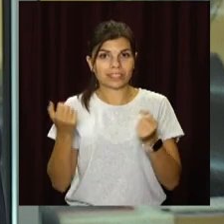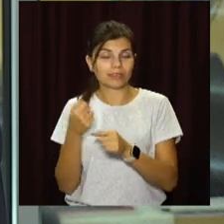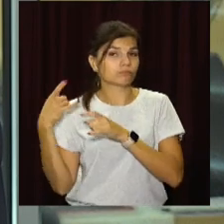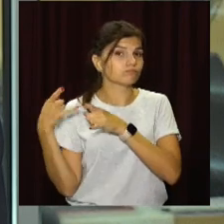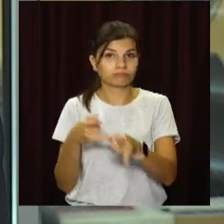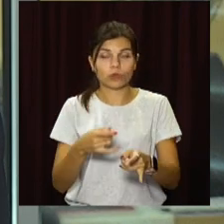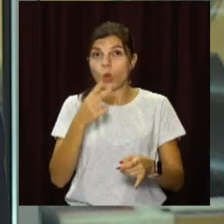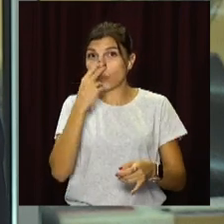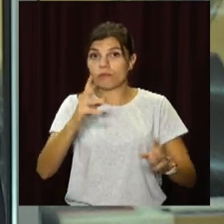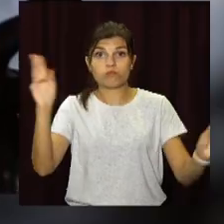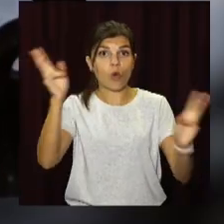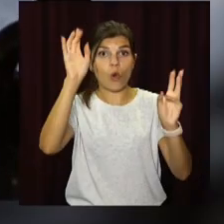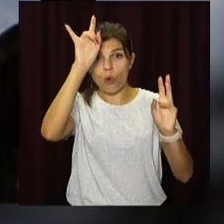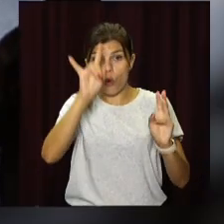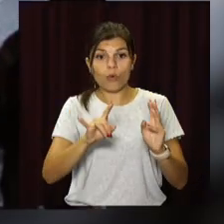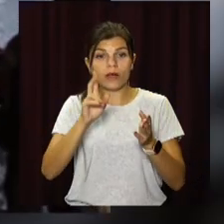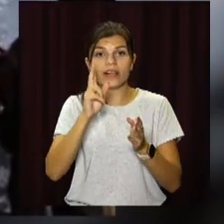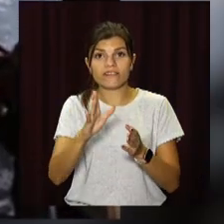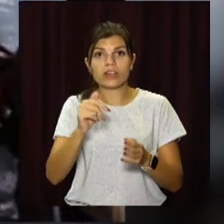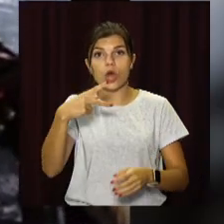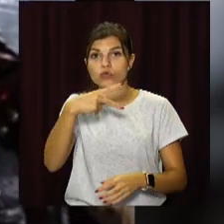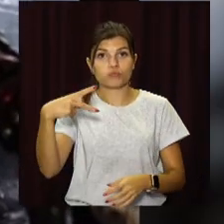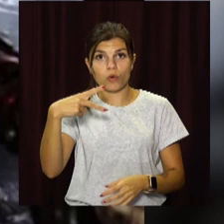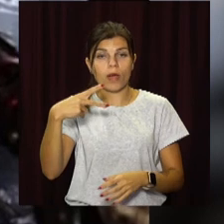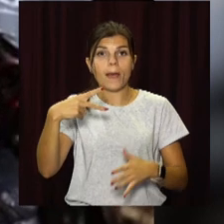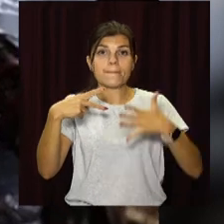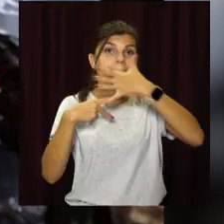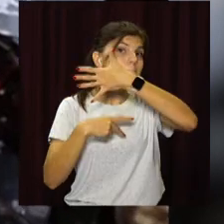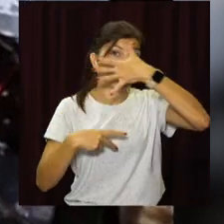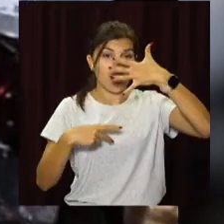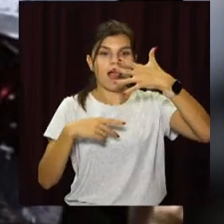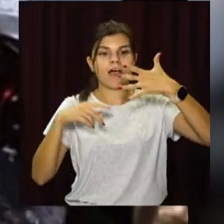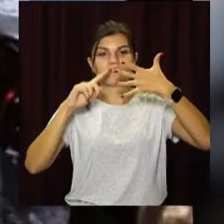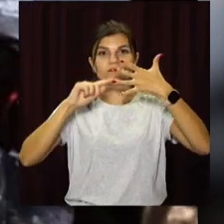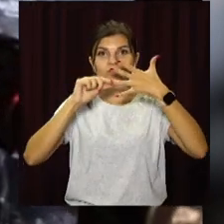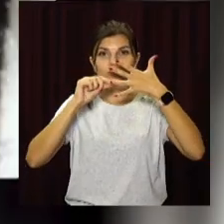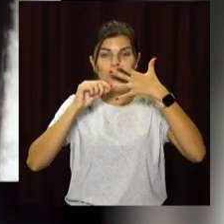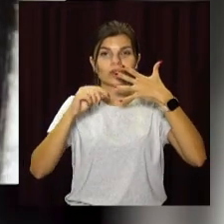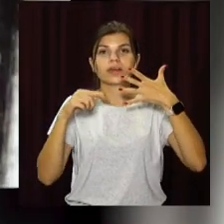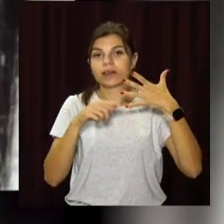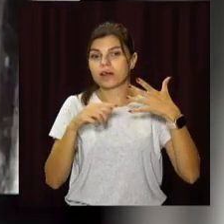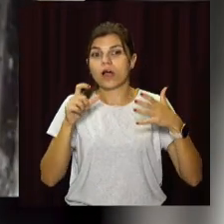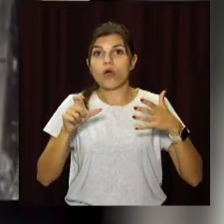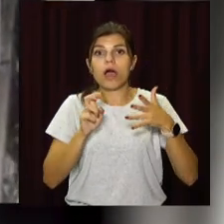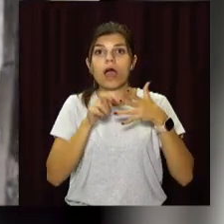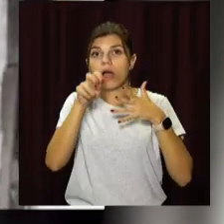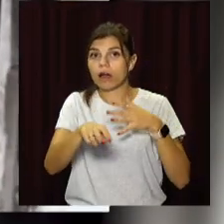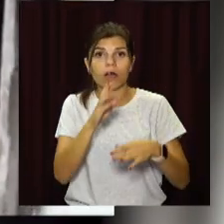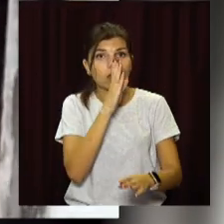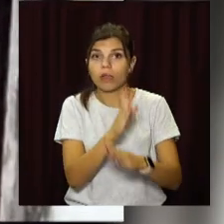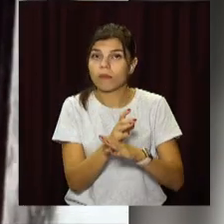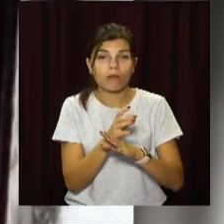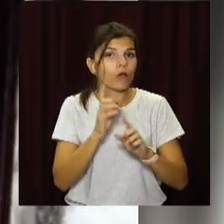побачили полум'я у вікні квартири на другому поверсі 5-поверхівки. Мешканці будинку не змогли самостійно